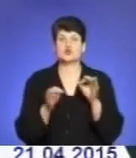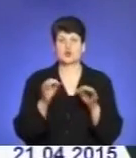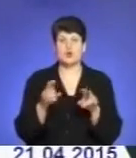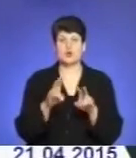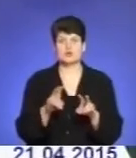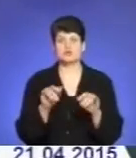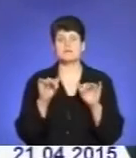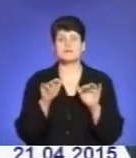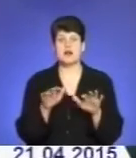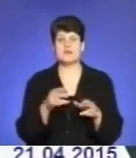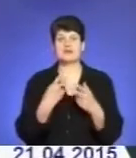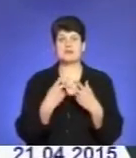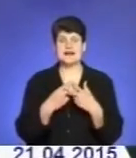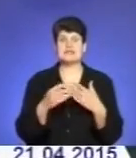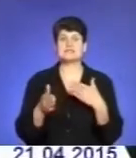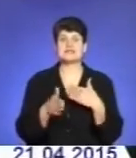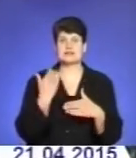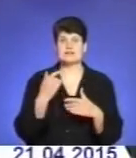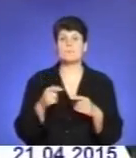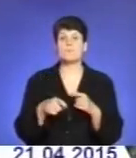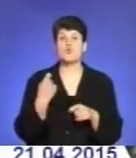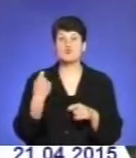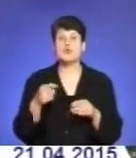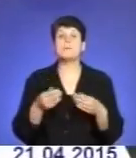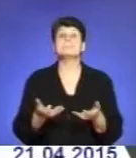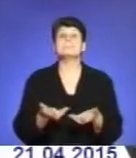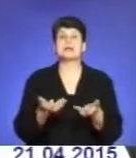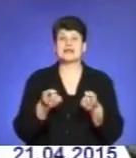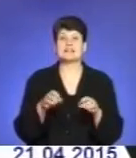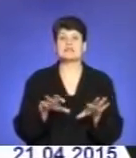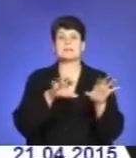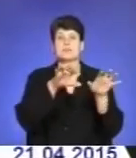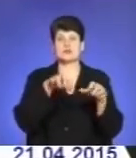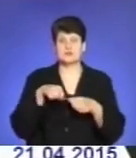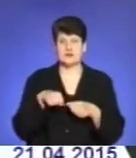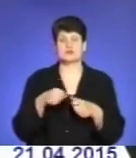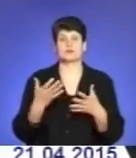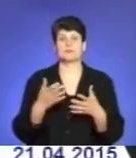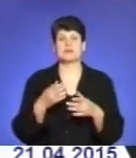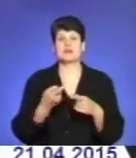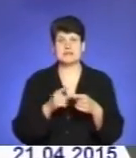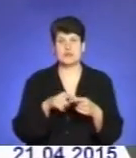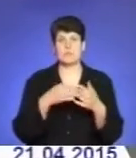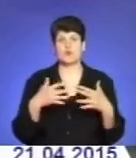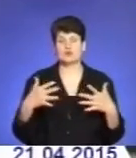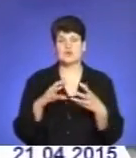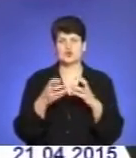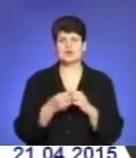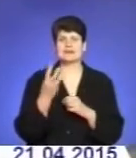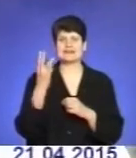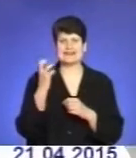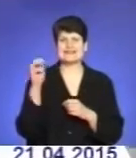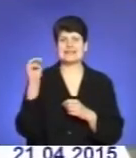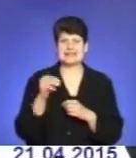справ про кримінальні та адміністративні правопорушення прийняті рішення про конфіскацію контрафактної підакцизної продукції на суму понад 300